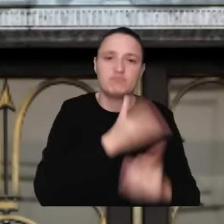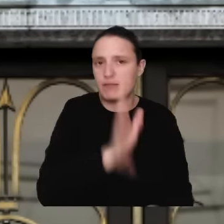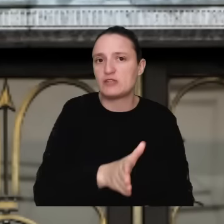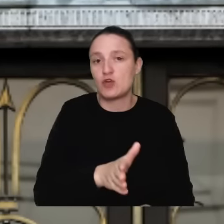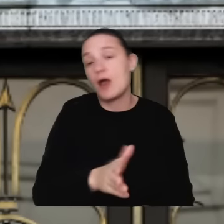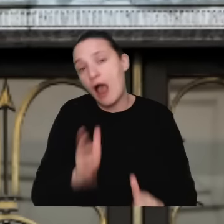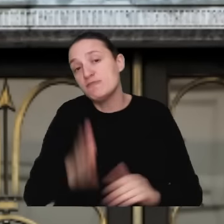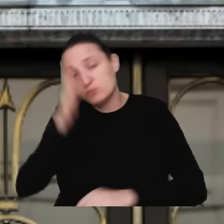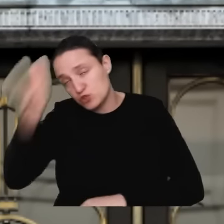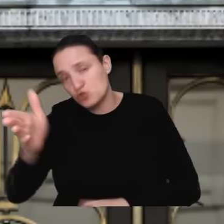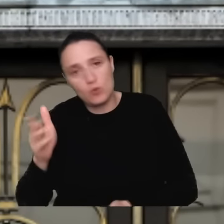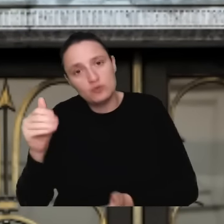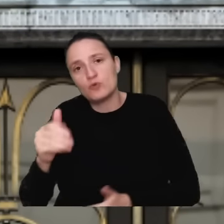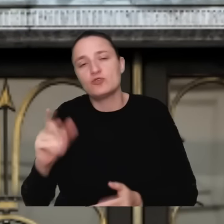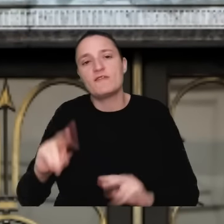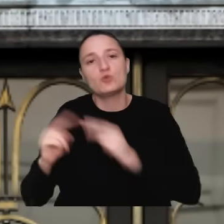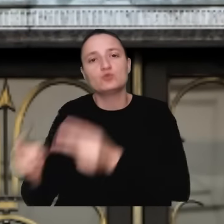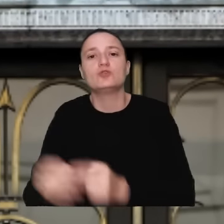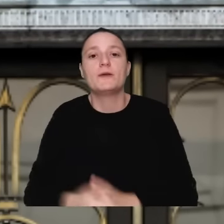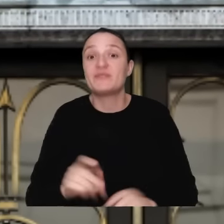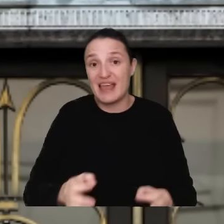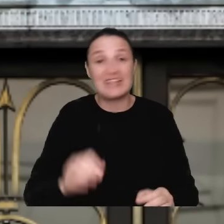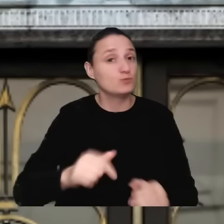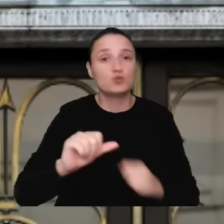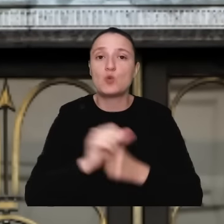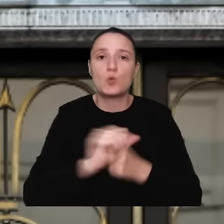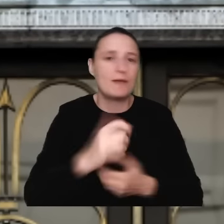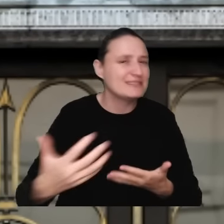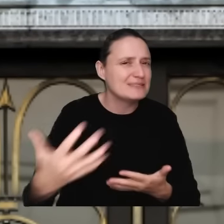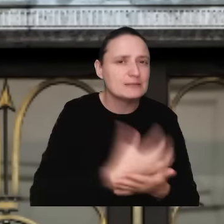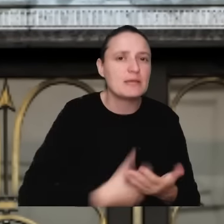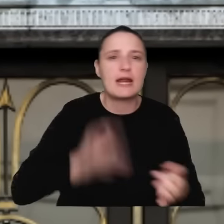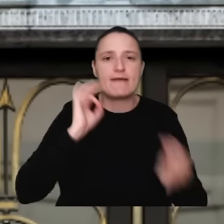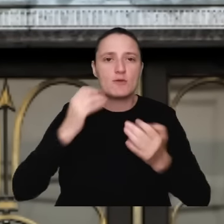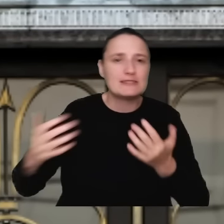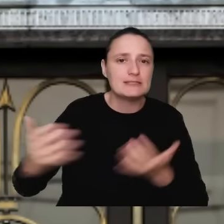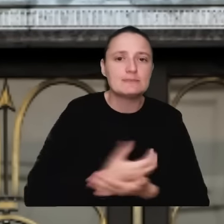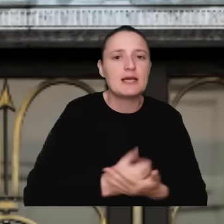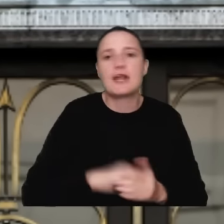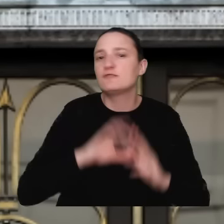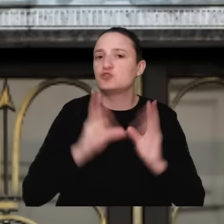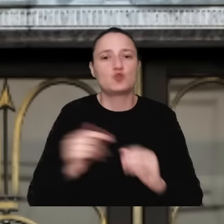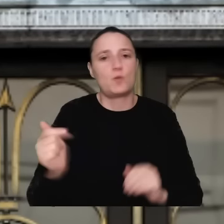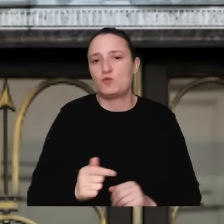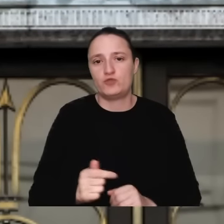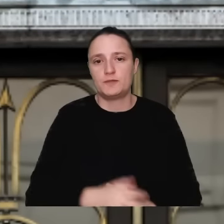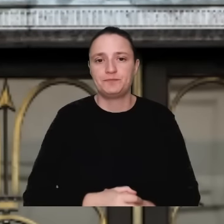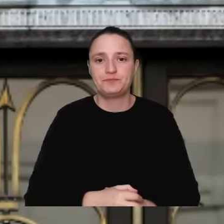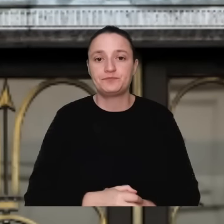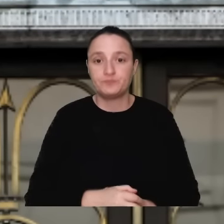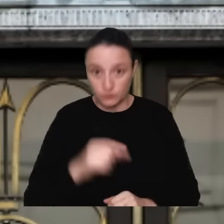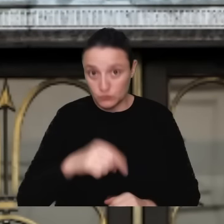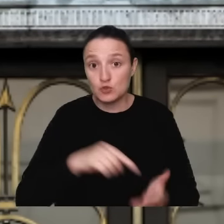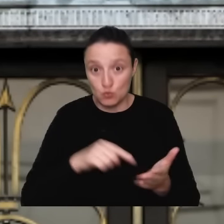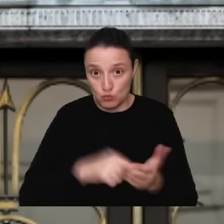tym etapie trzeba to wszystko dokumentować, trzeba to zbierać w postaci odpowiednich dokumentów. I to będziemy